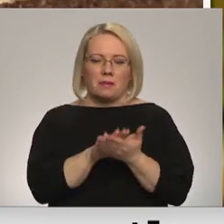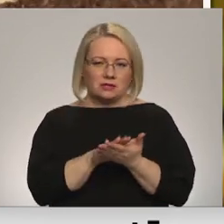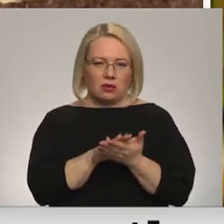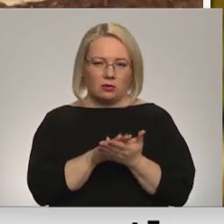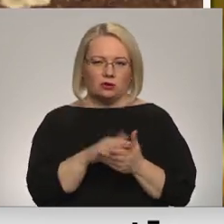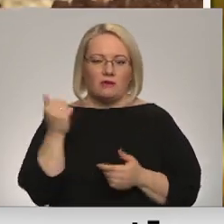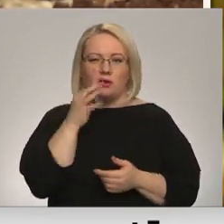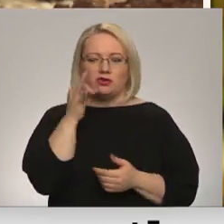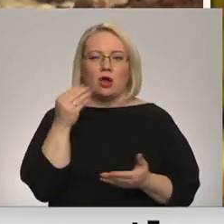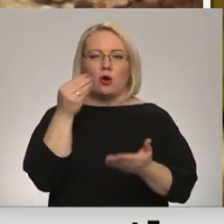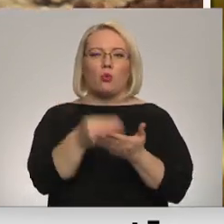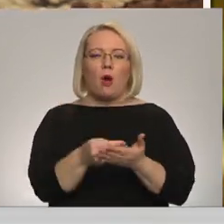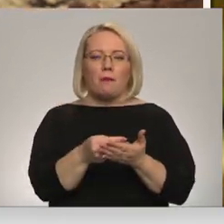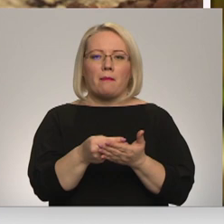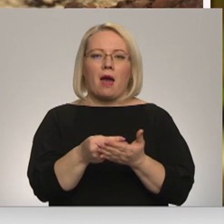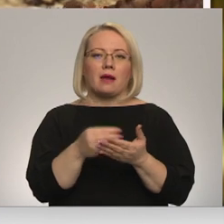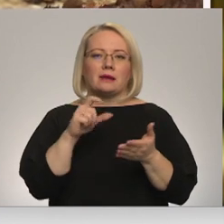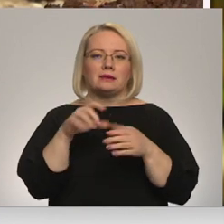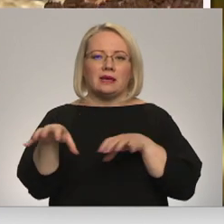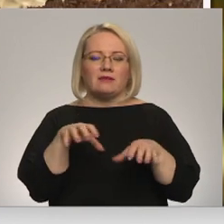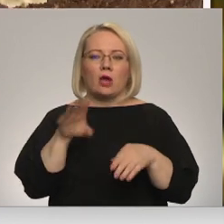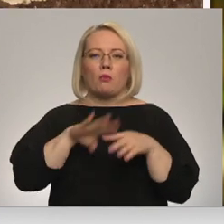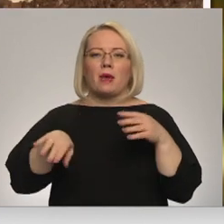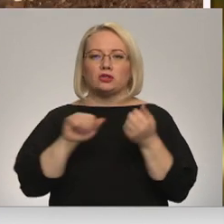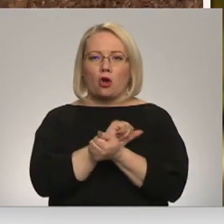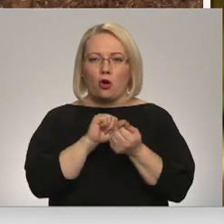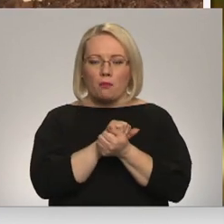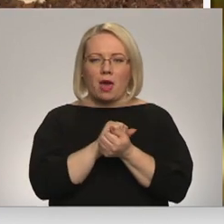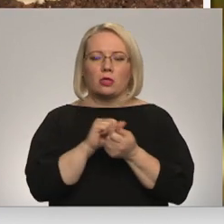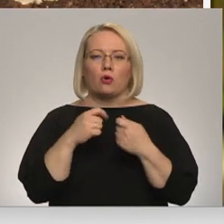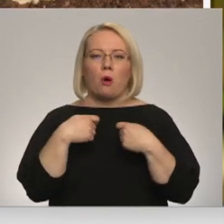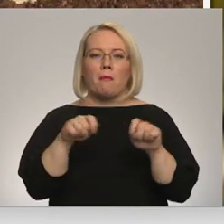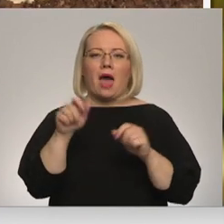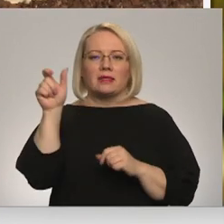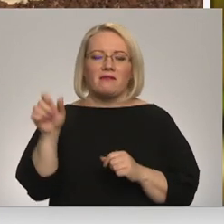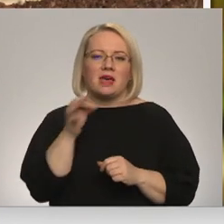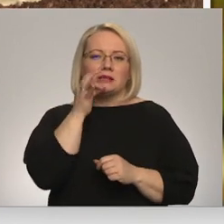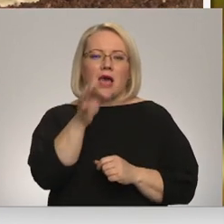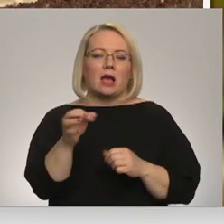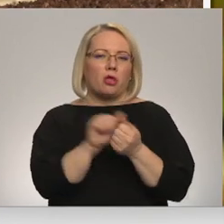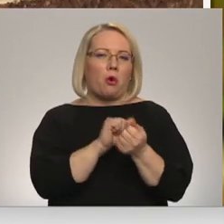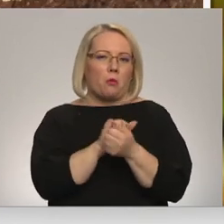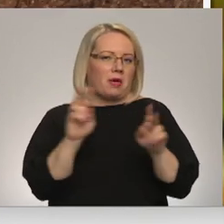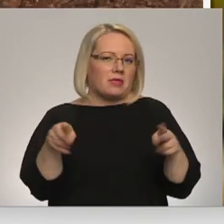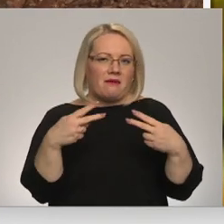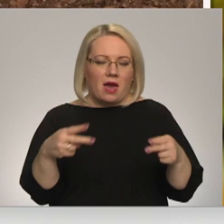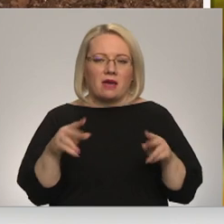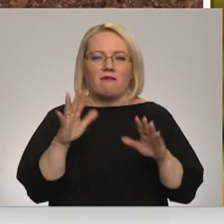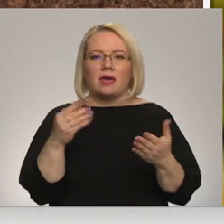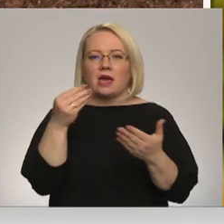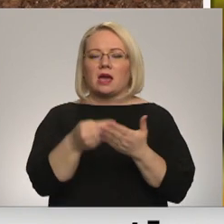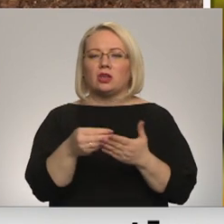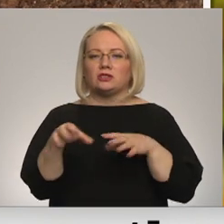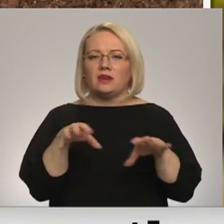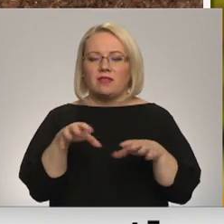iegādājās dzīvnieku vai bez dokumentiem, jo pārdevējais teica, ka nav dokumenti vajadzīgi vai arī iegādājušies ar